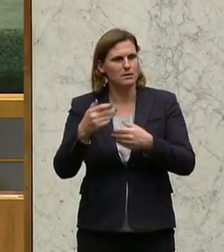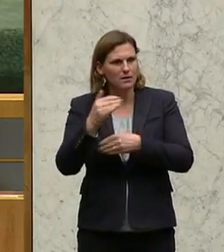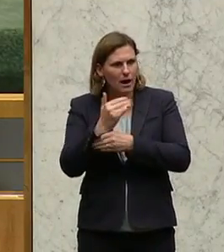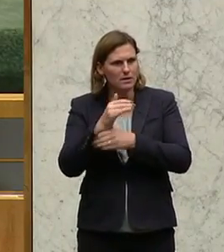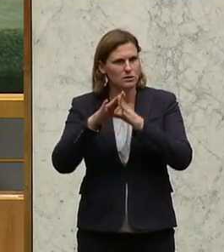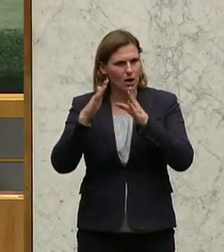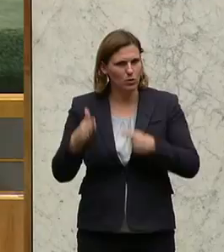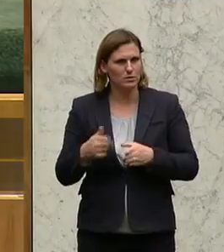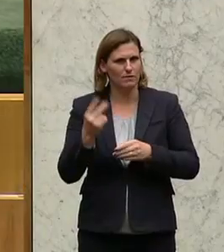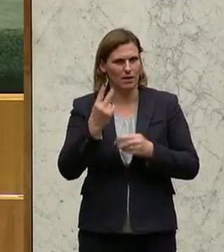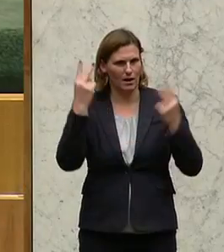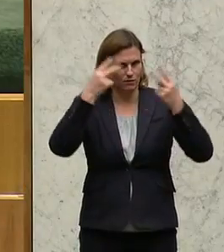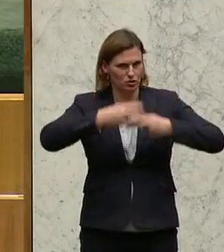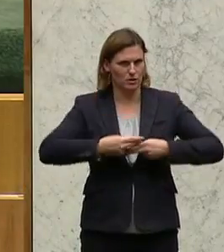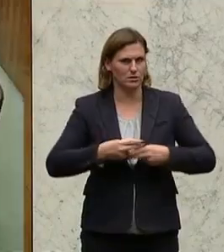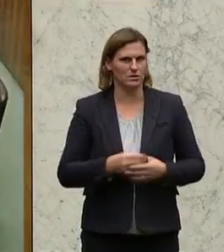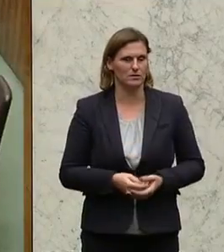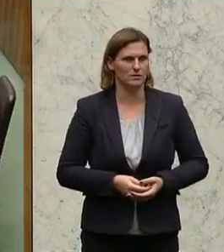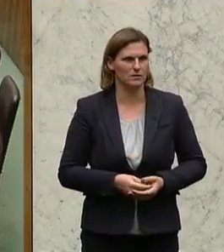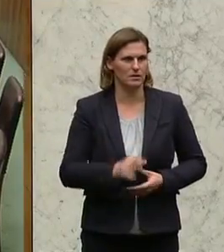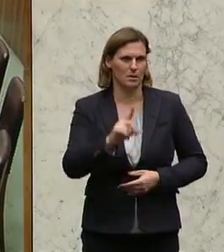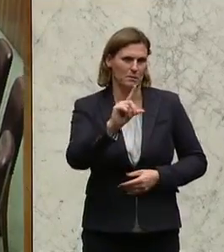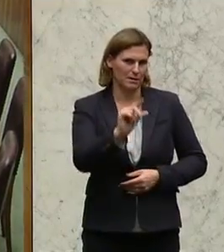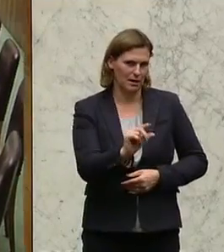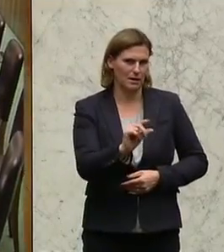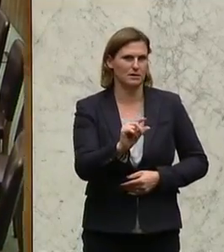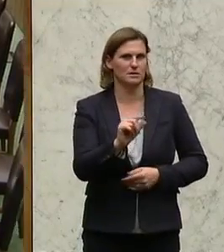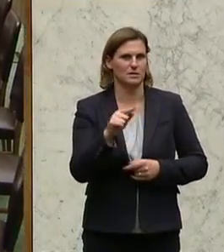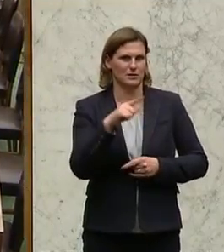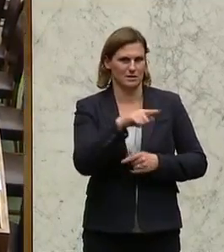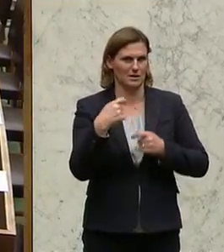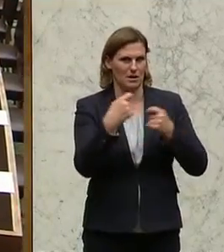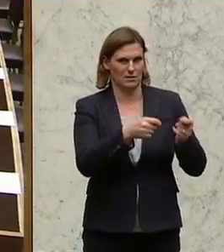stimmt diesem Antrag zu? Das ist die Minderheit. Dieser Antrag ist abgelehnt.